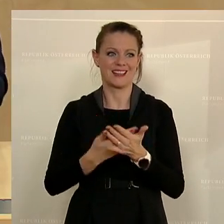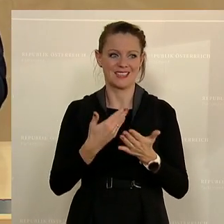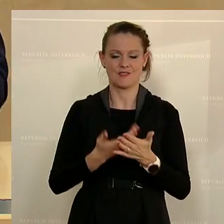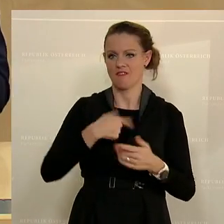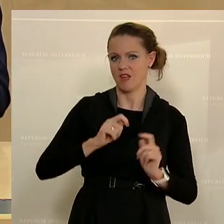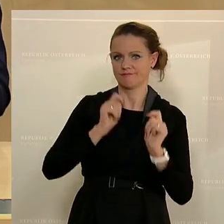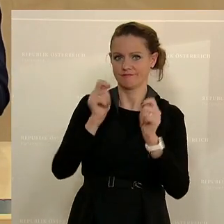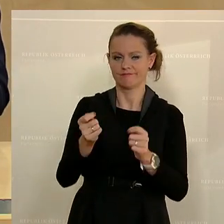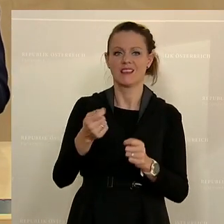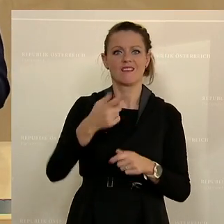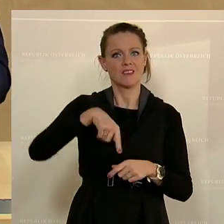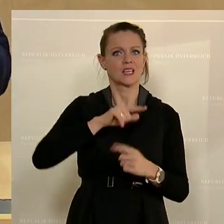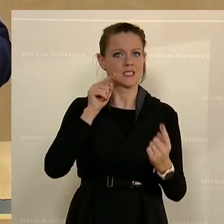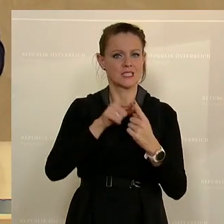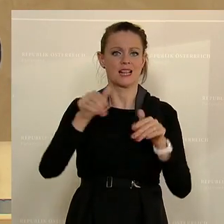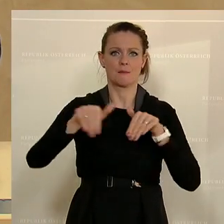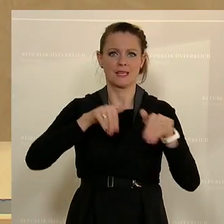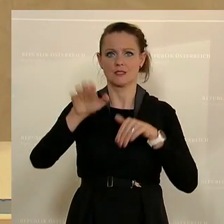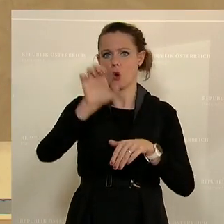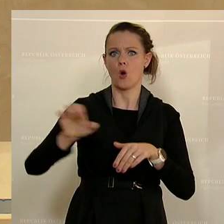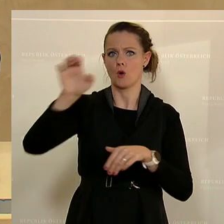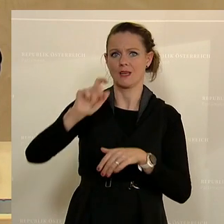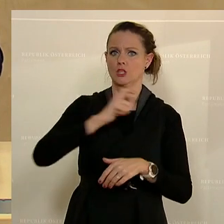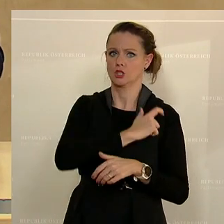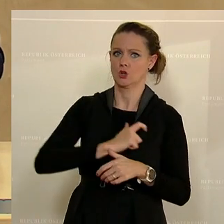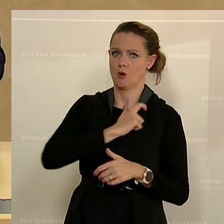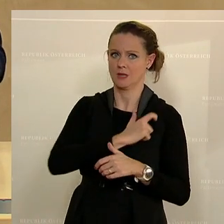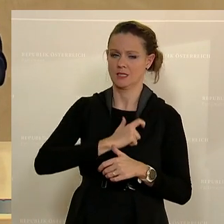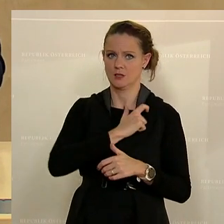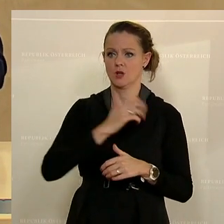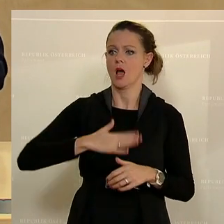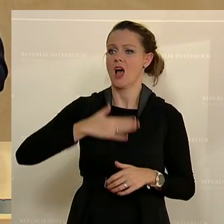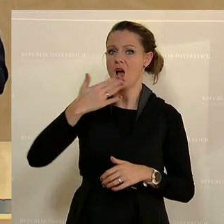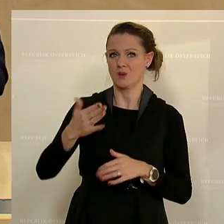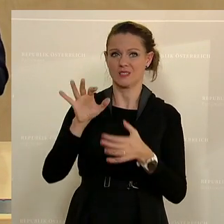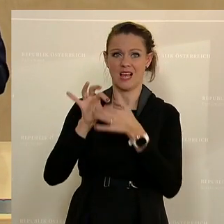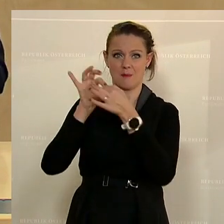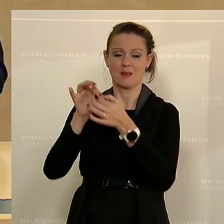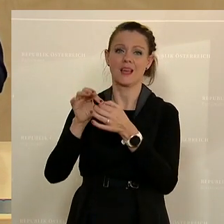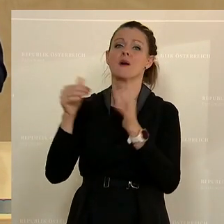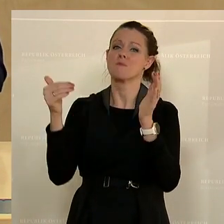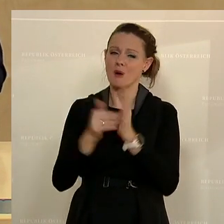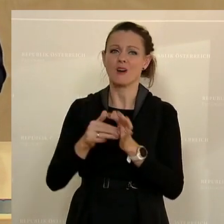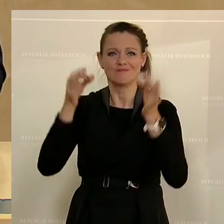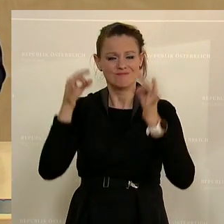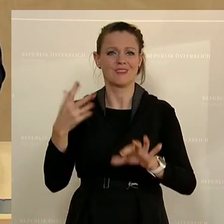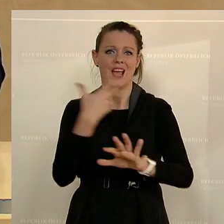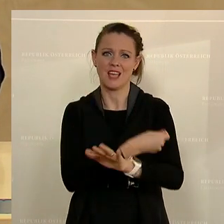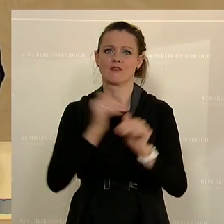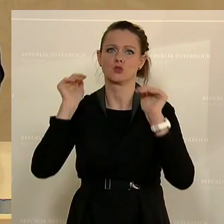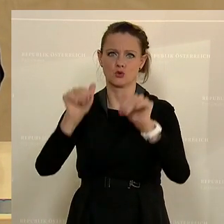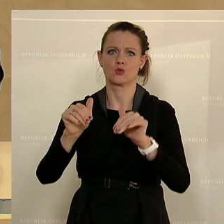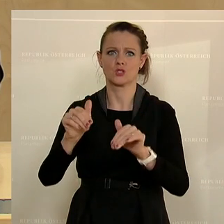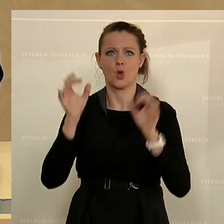wollen, dass der Minister bei der Europäischen Kommission die Ausnahme betreffend die Notwendigkeit eines gültigen Impfschutzes gegen